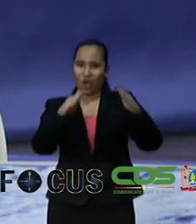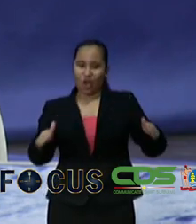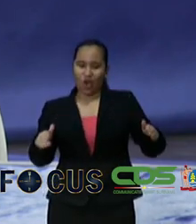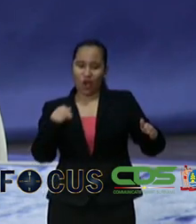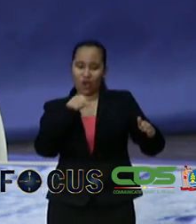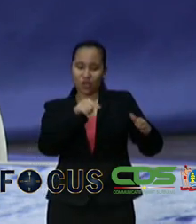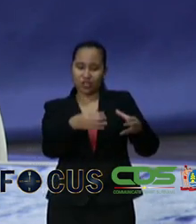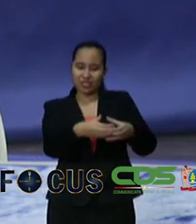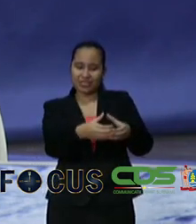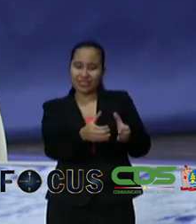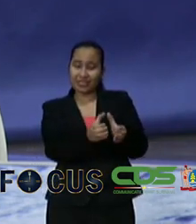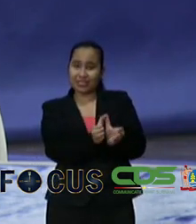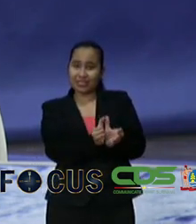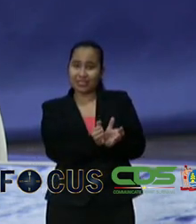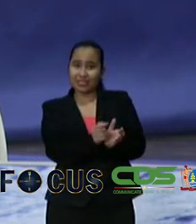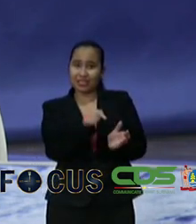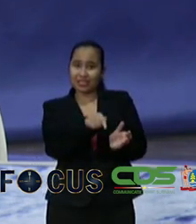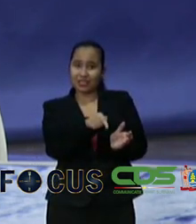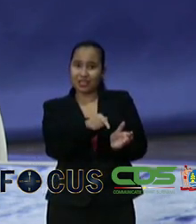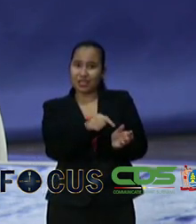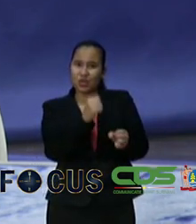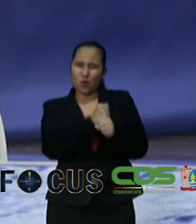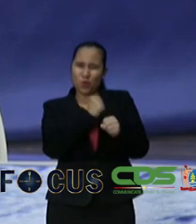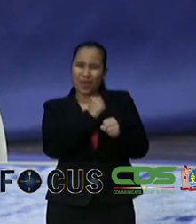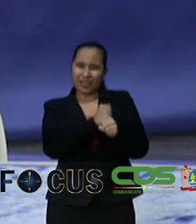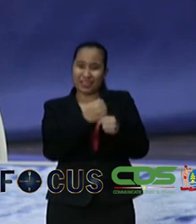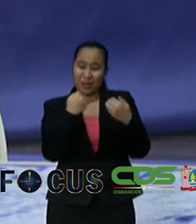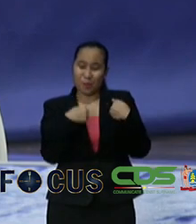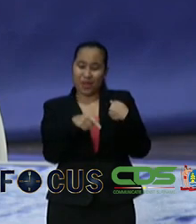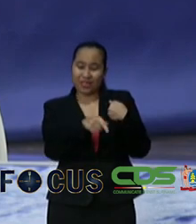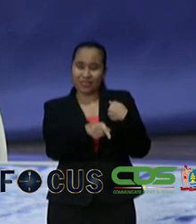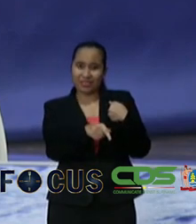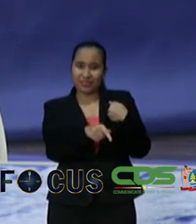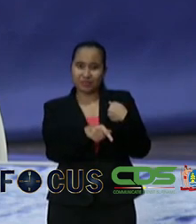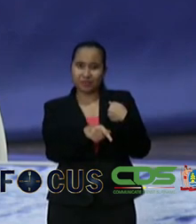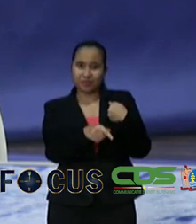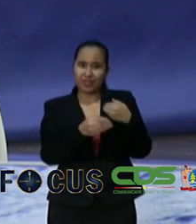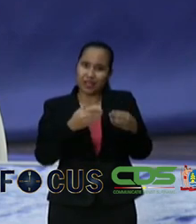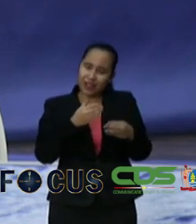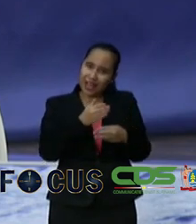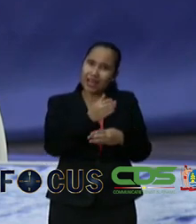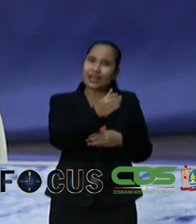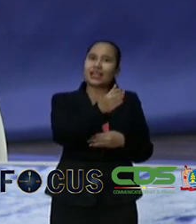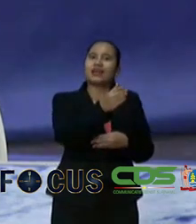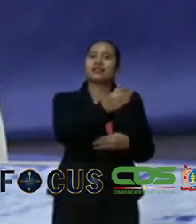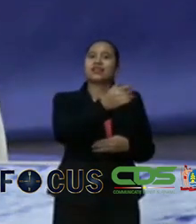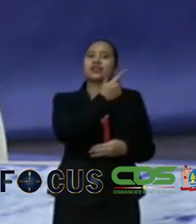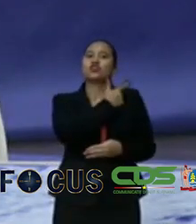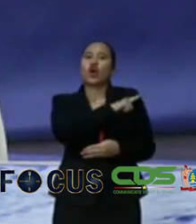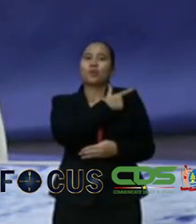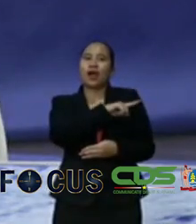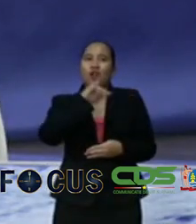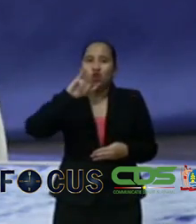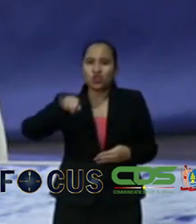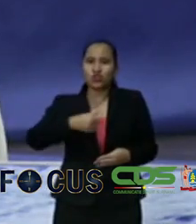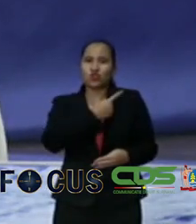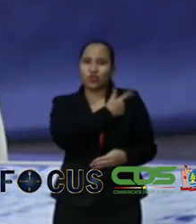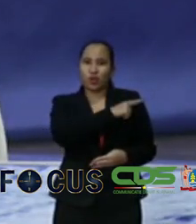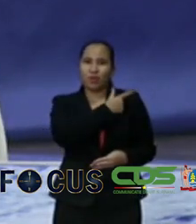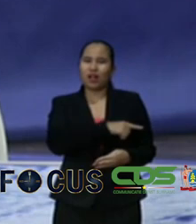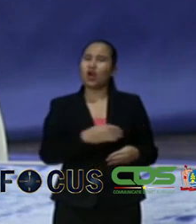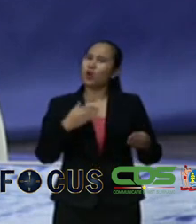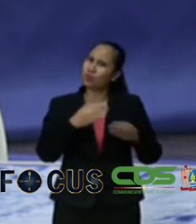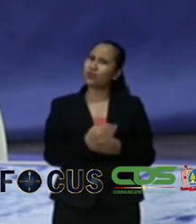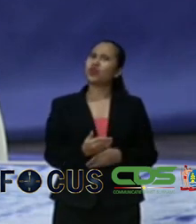kijken naar de werkende klassen of de werkende die richting een nieuw normaal het ene ander uitzetten om toch aan hun brood te komen